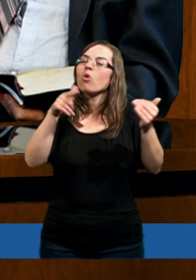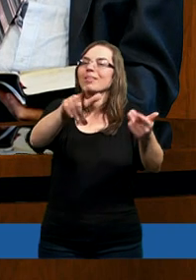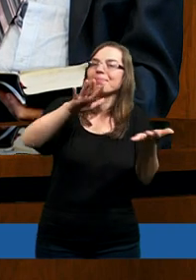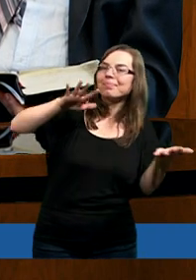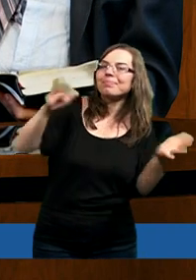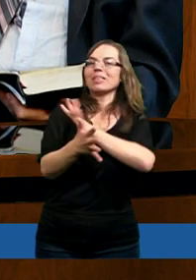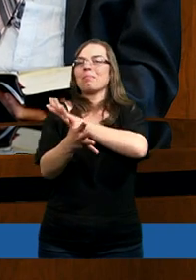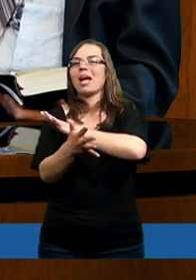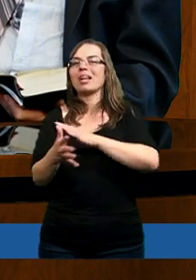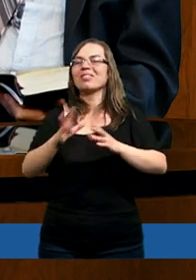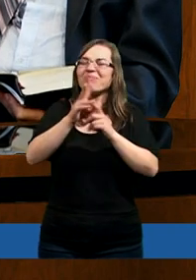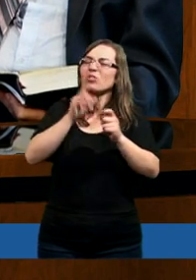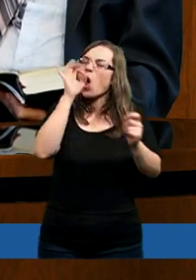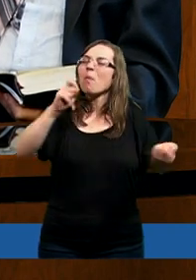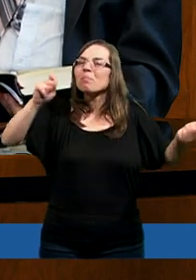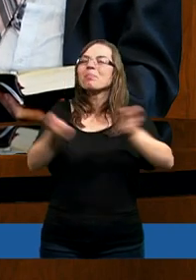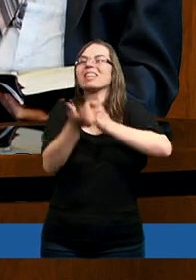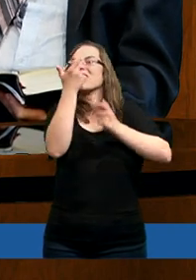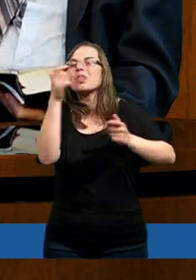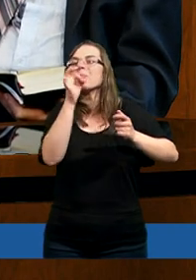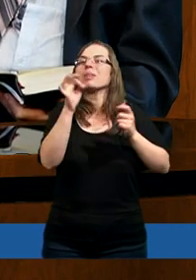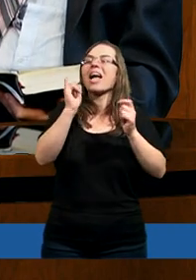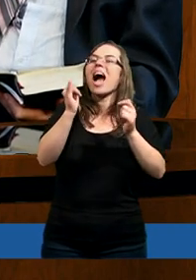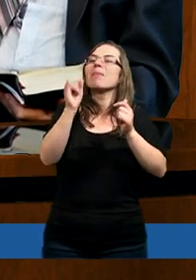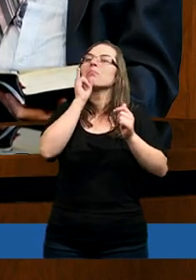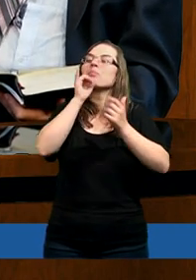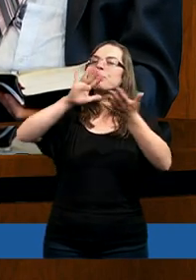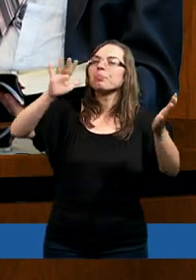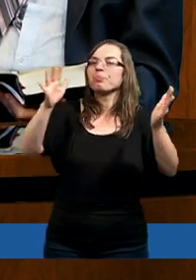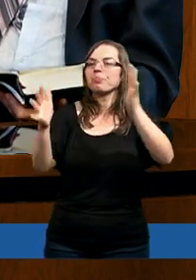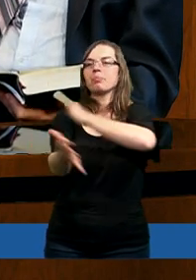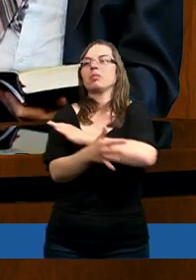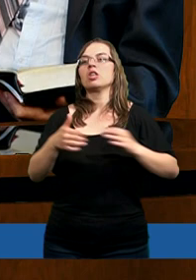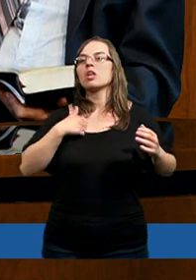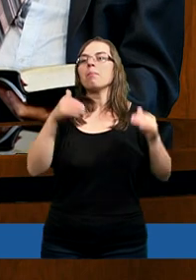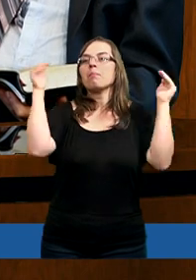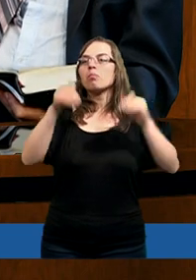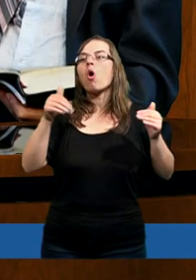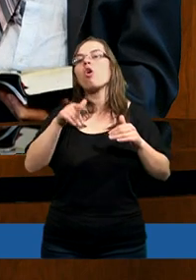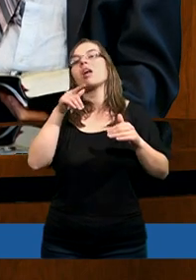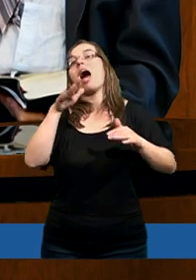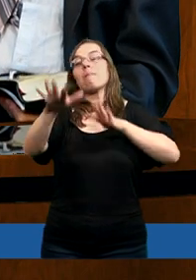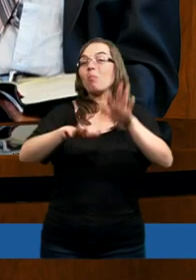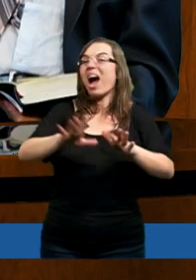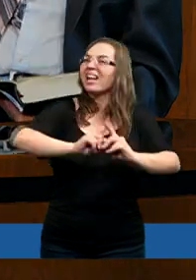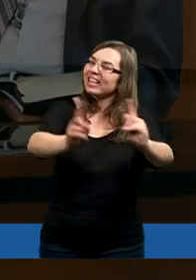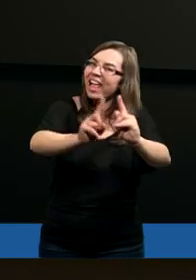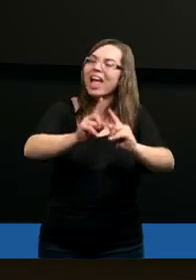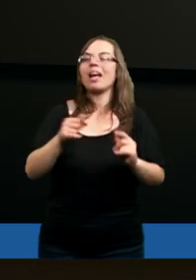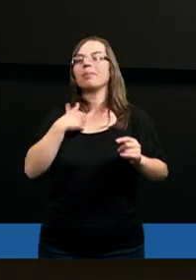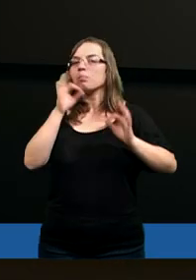A ktoś im powie, nie trzeba to znów, aż tak dokładnie, tak rygorystycznie. Możecie sobie pobłażać.